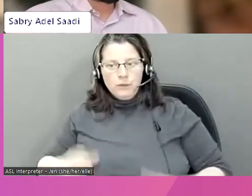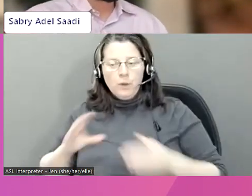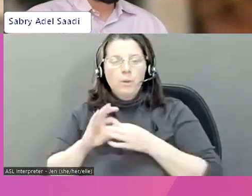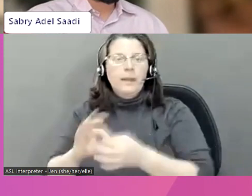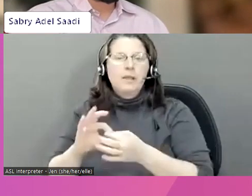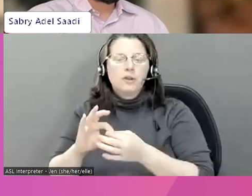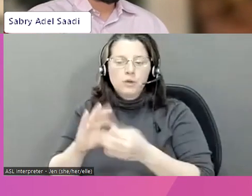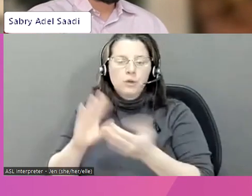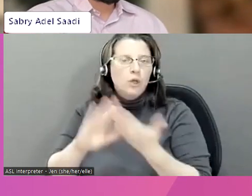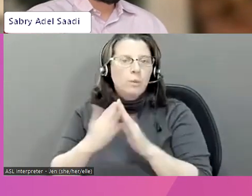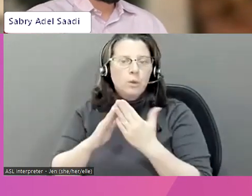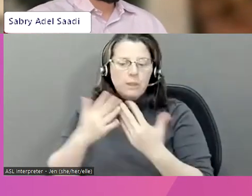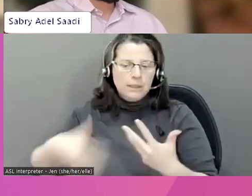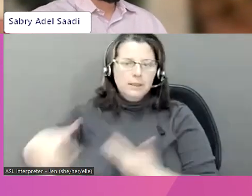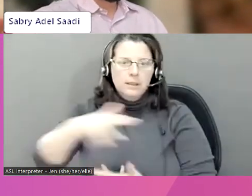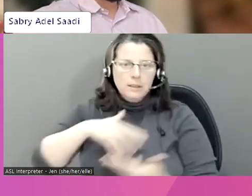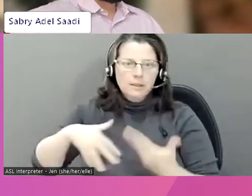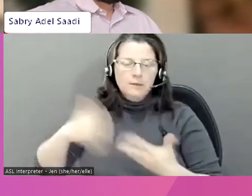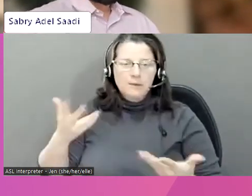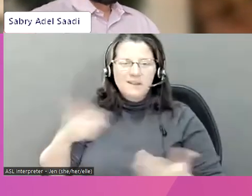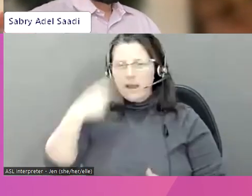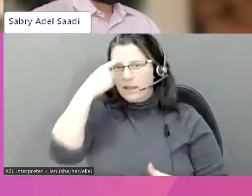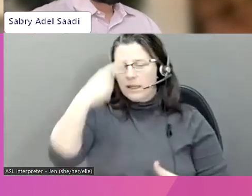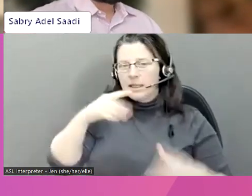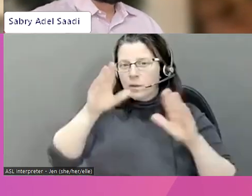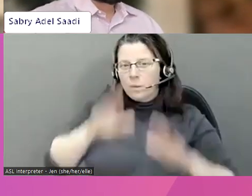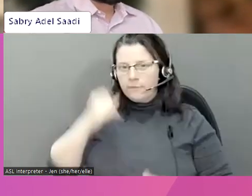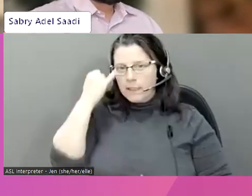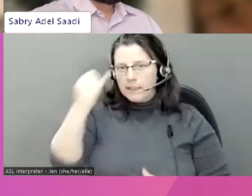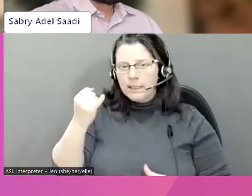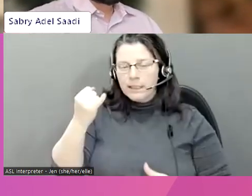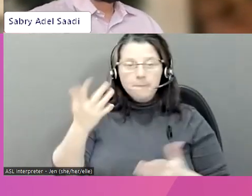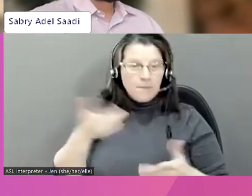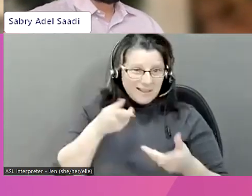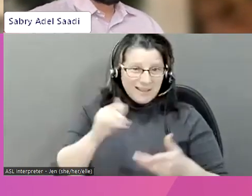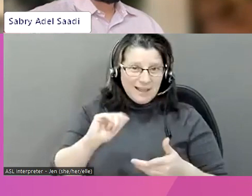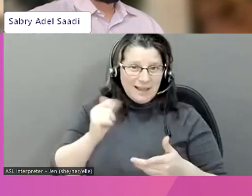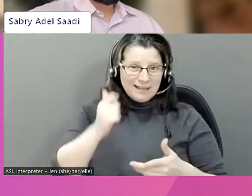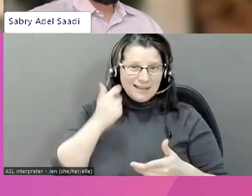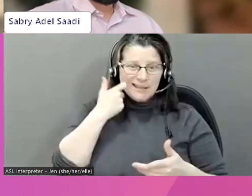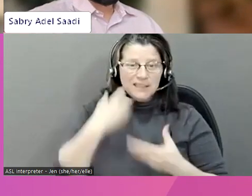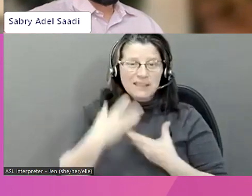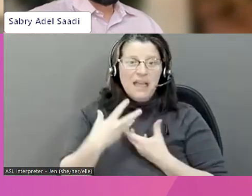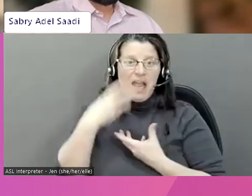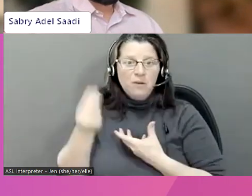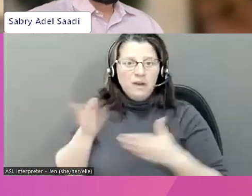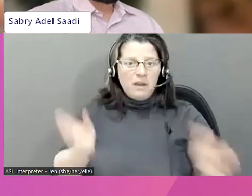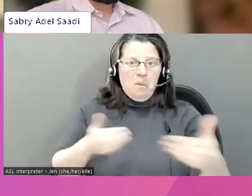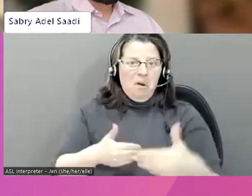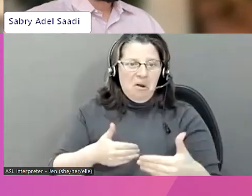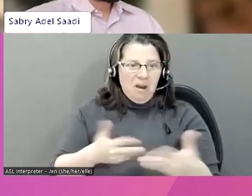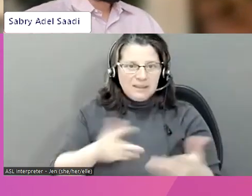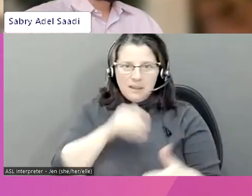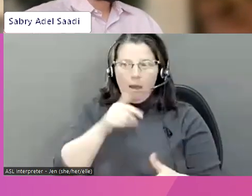personnes, d'autres collectivités. Et donc, c'est une excellente idée. Comme Alexa a dit, on